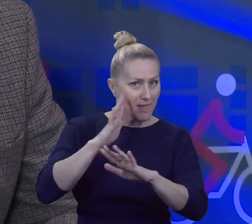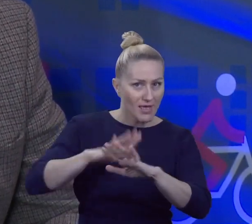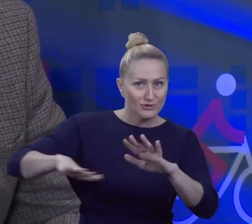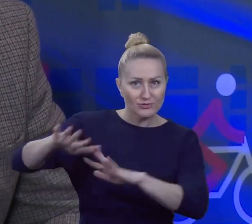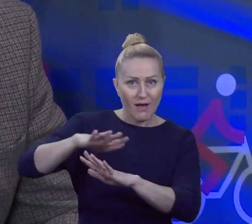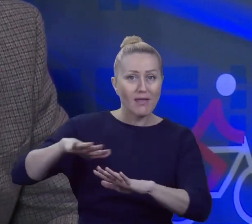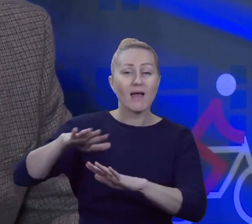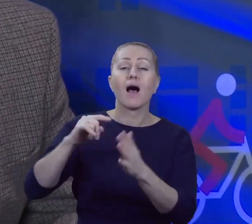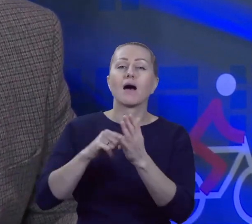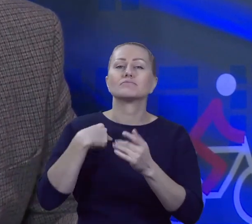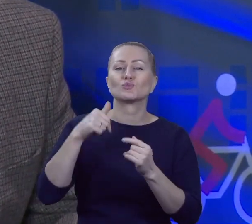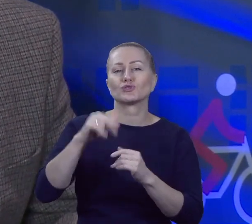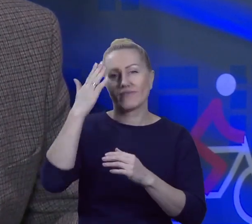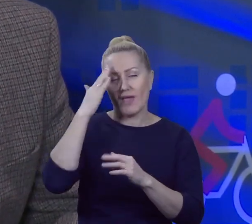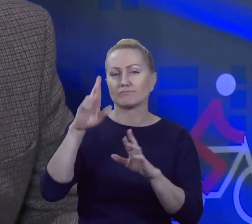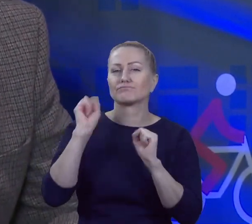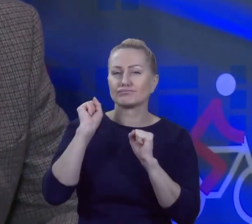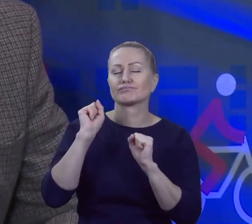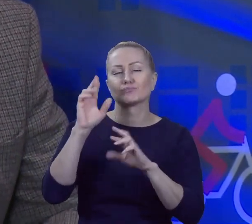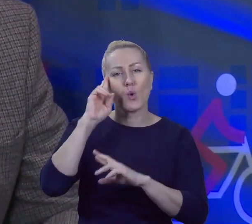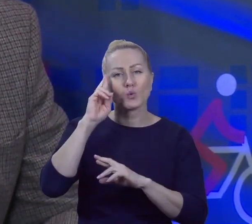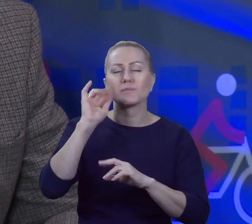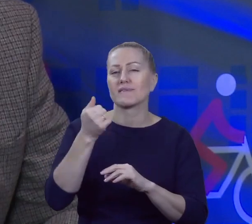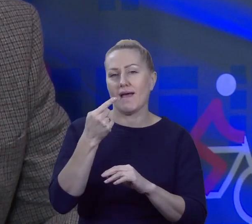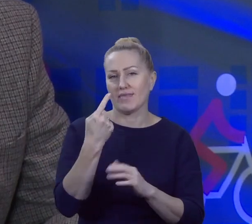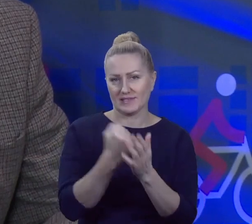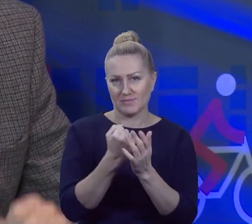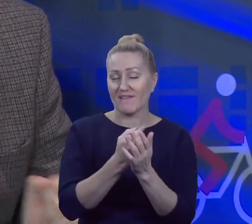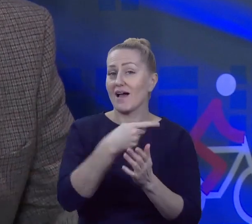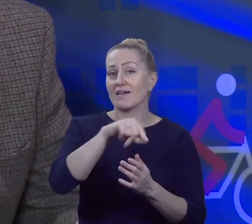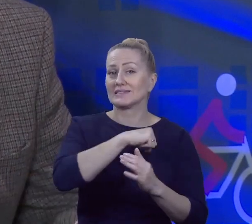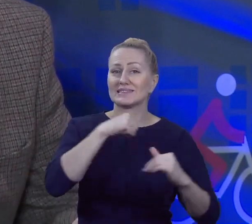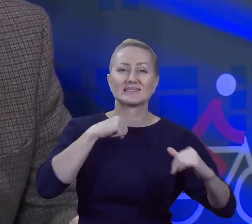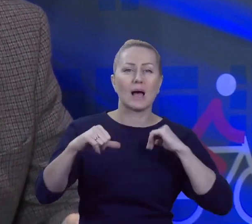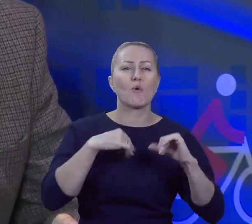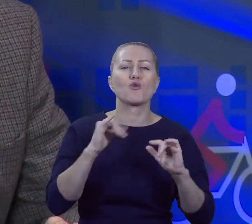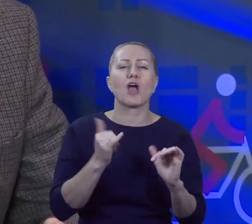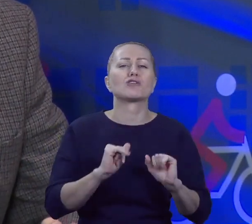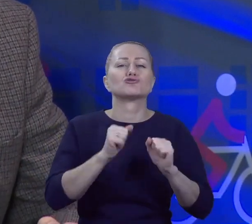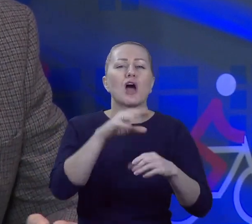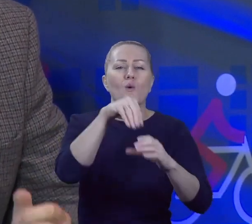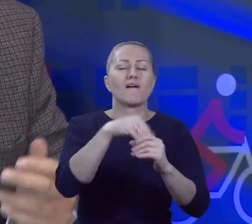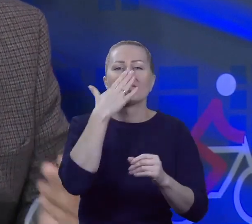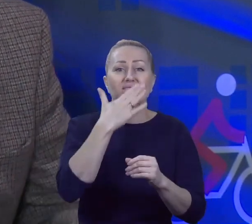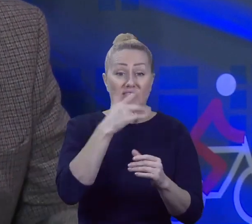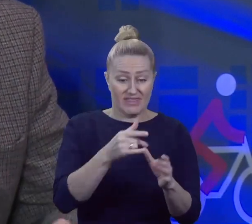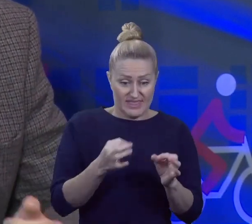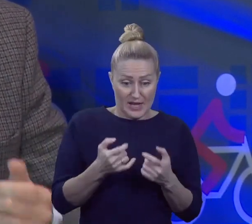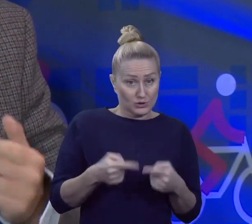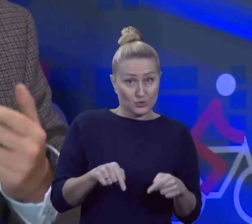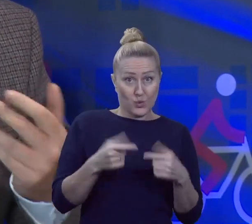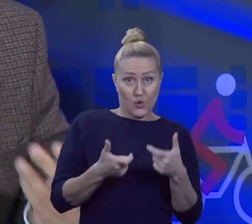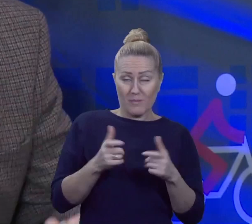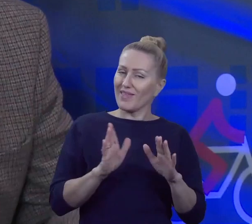jedną rzecz, jak działa samorząd. Bo samorząd to nie jest tu i teraz, samorząd pewne rzeczy musi planować,